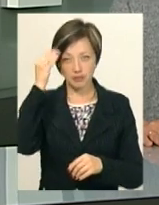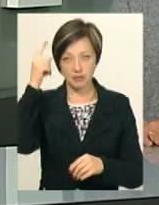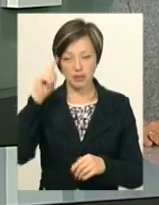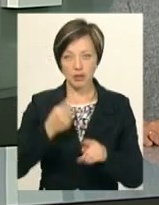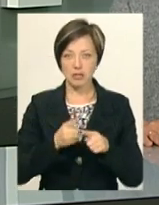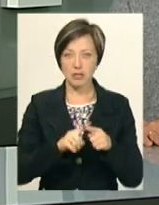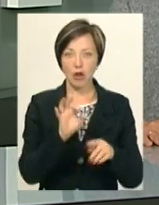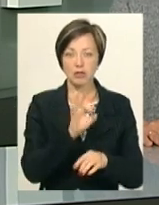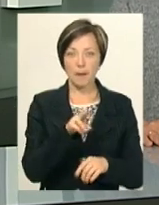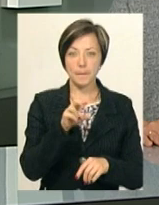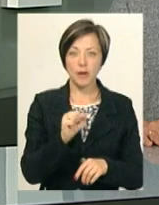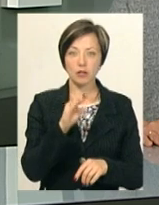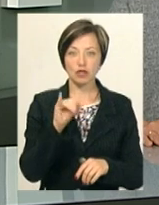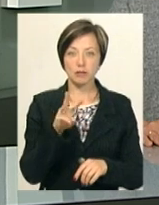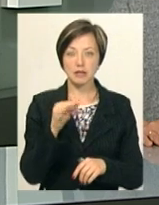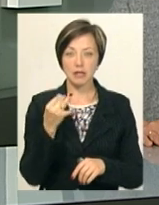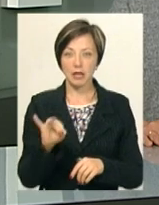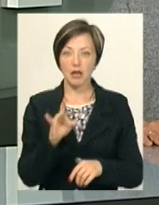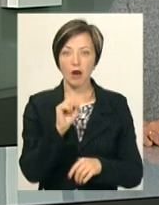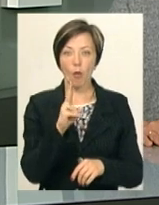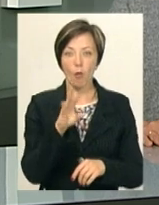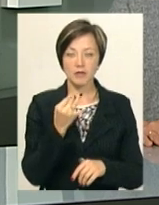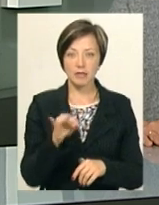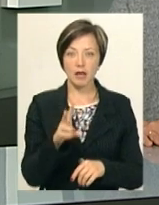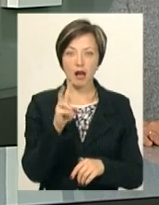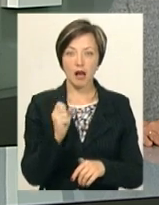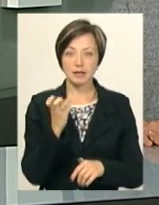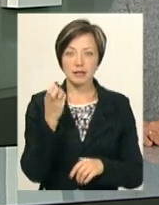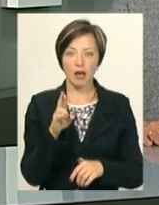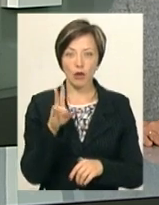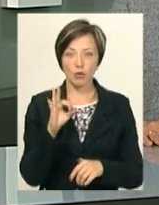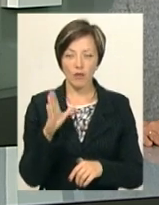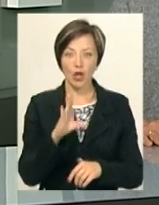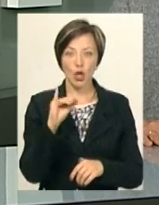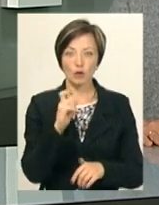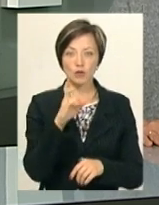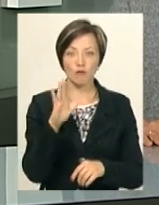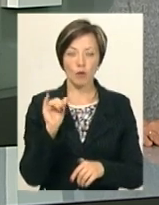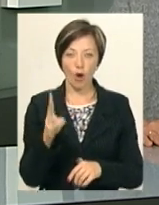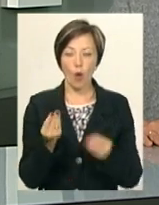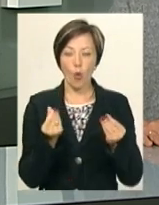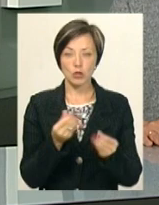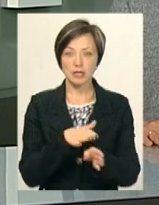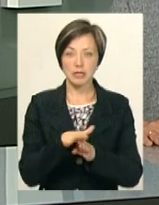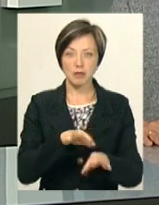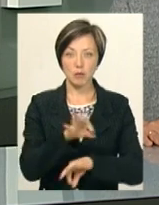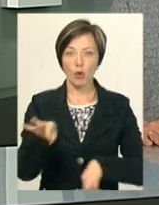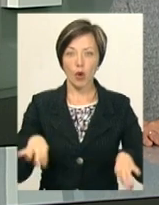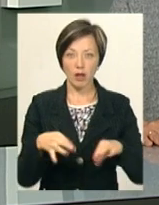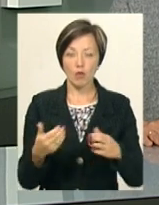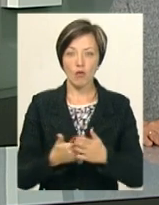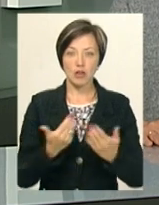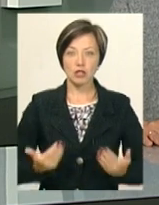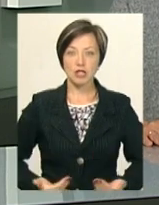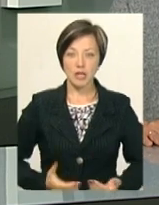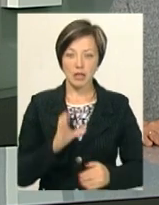Це Олександр Пажимський, Віктор Раковський, Сергій Касьянов і Михайло Юзвук. Кошти на реалізацію проєкту «Нове життя